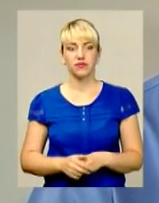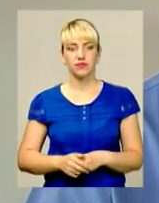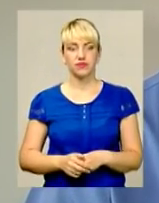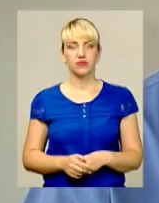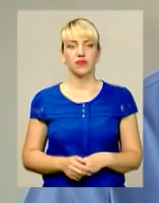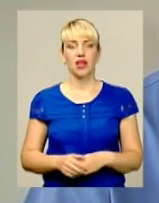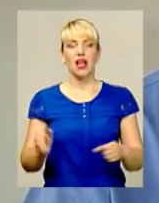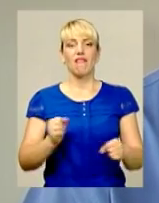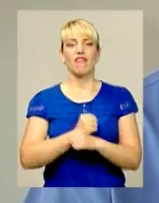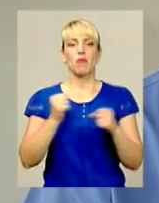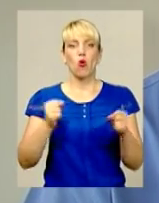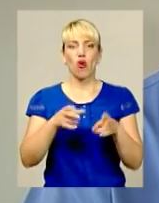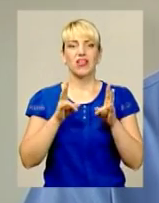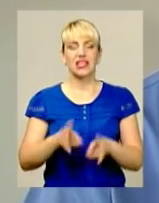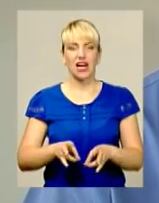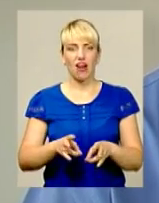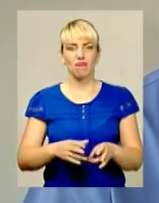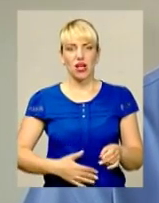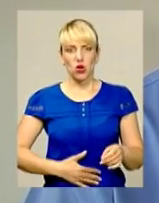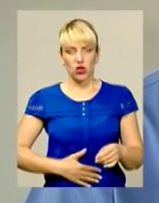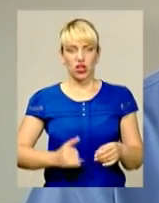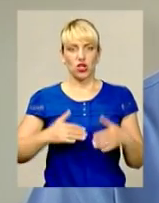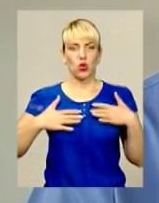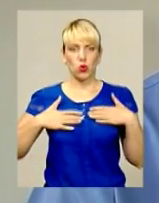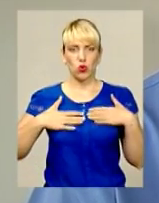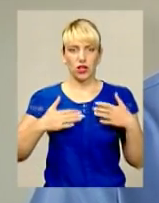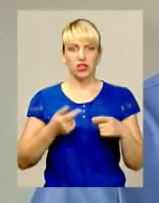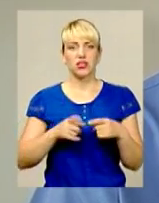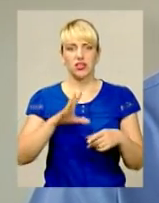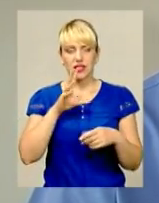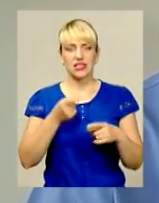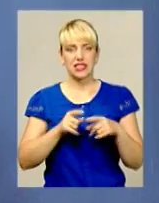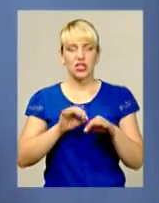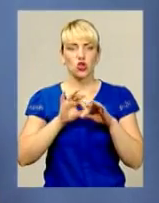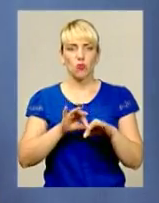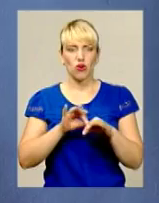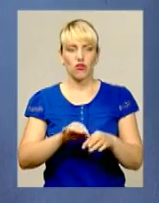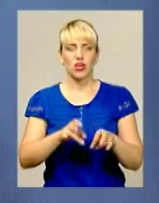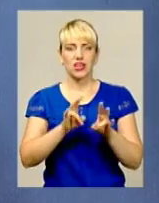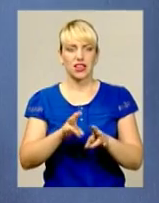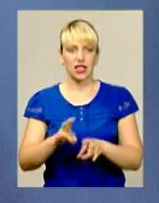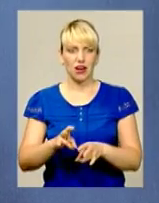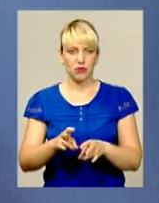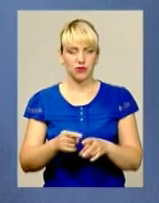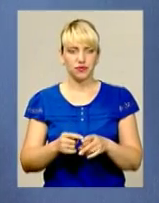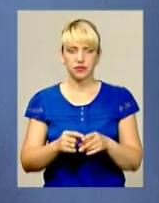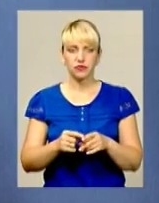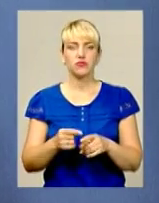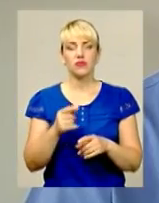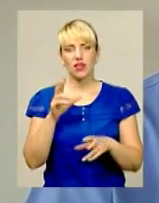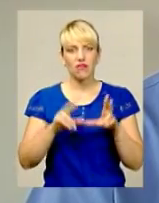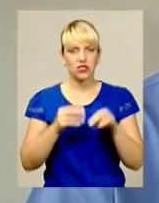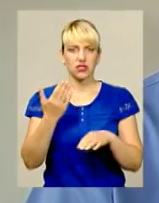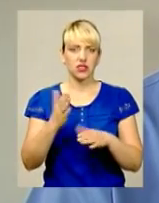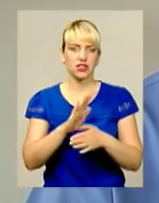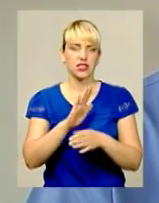потім вибухова травма і тупа травма живота грудної клітки, то завжди вона супроводжується травмою зривної хвили. Стан, звісно, залишається